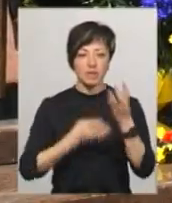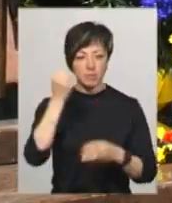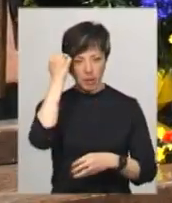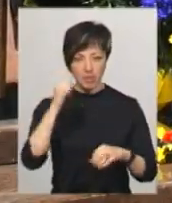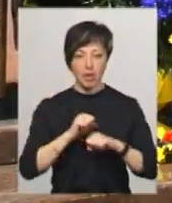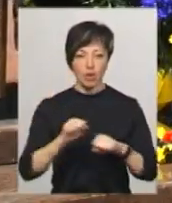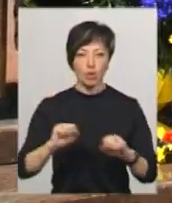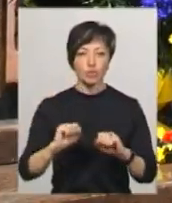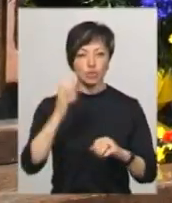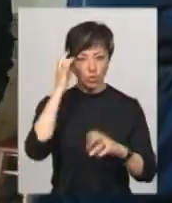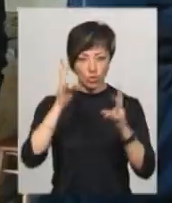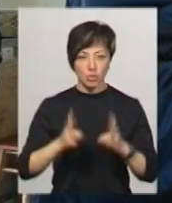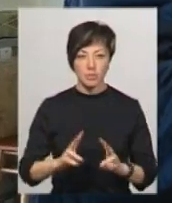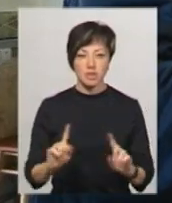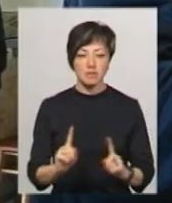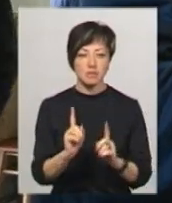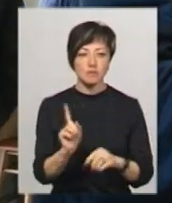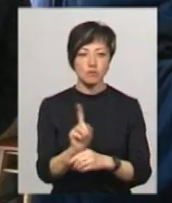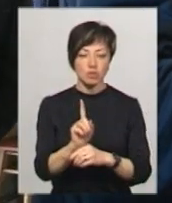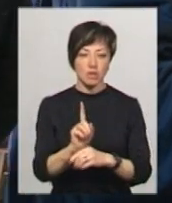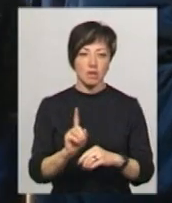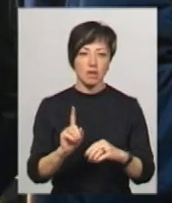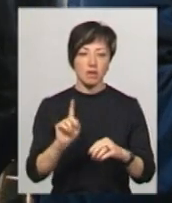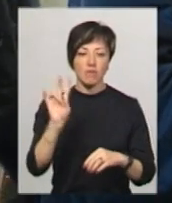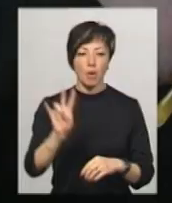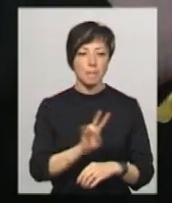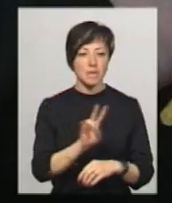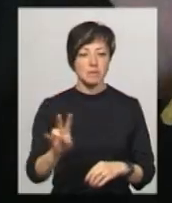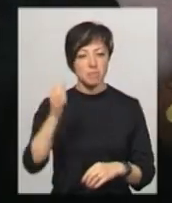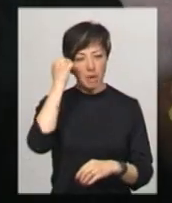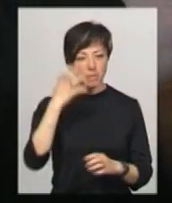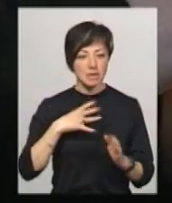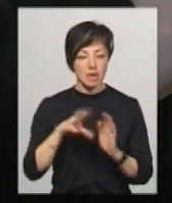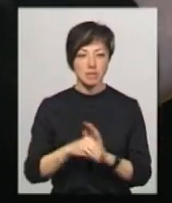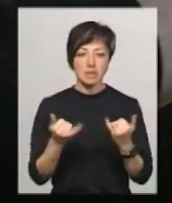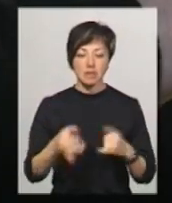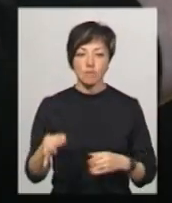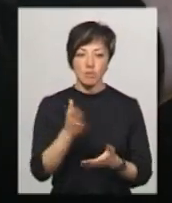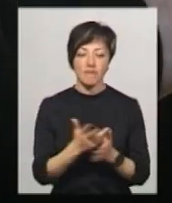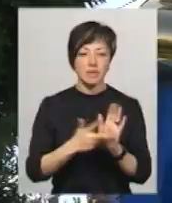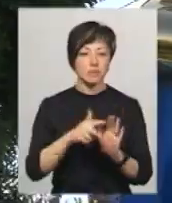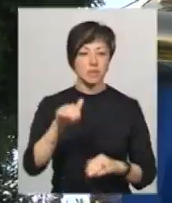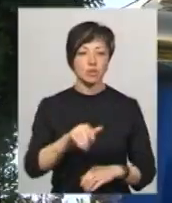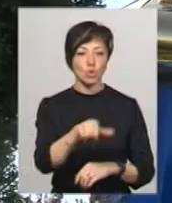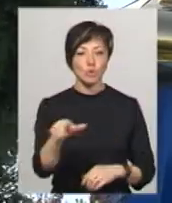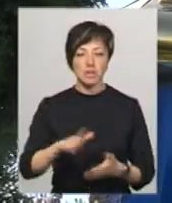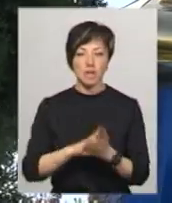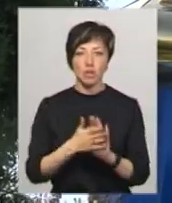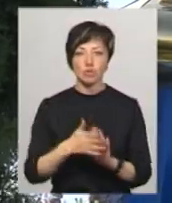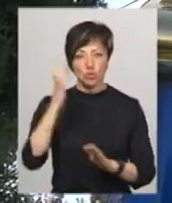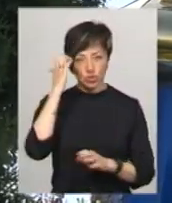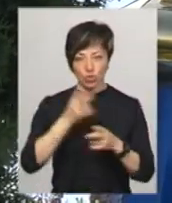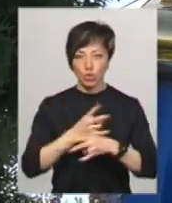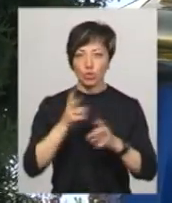Чорнобиля пожежникам та запалили свічки у каплиці у пам'ять про загиблих. Зараз в області є 8 тисяч людей, які мають статус чорнобильців.